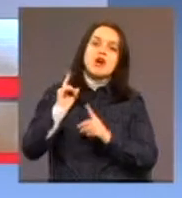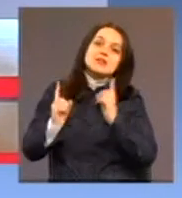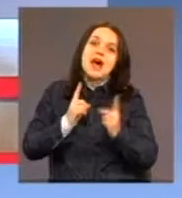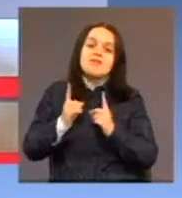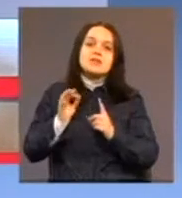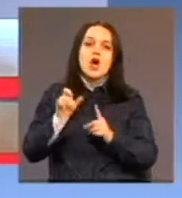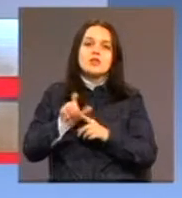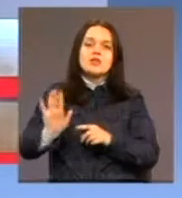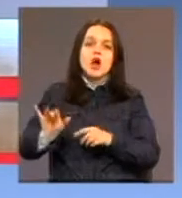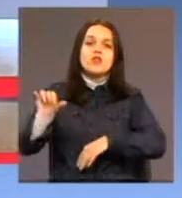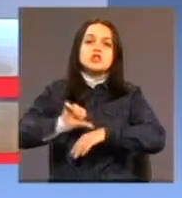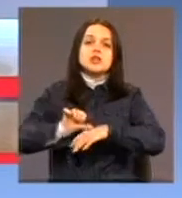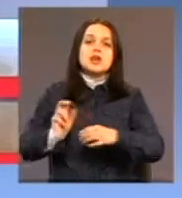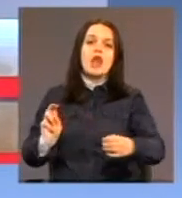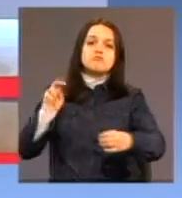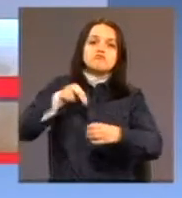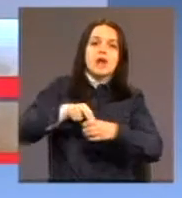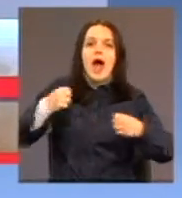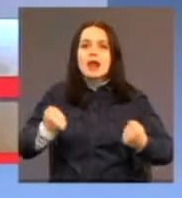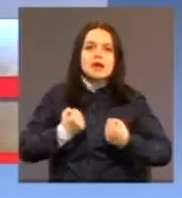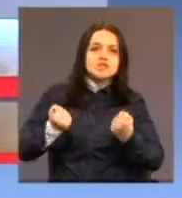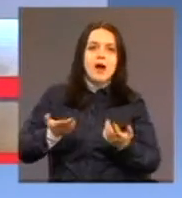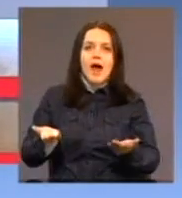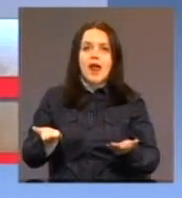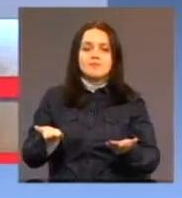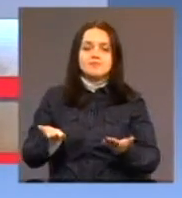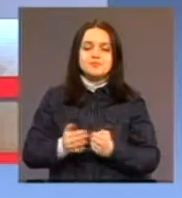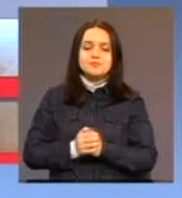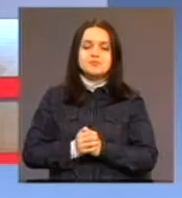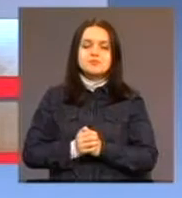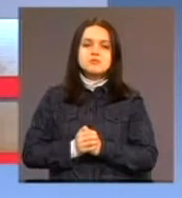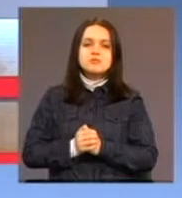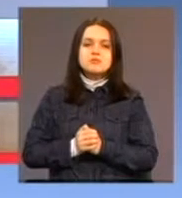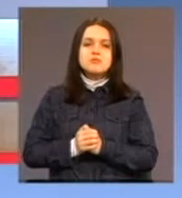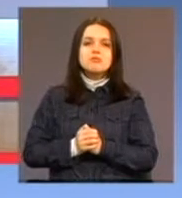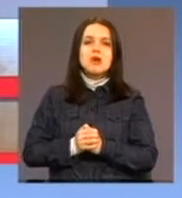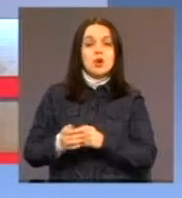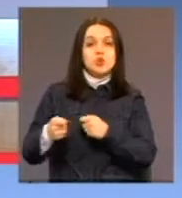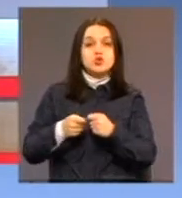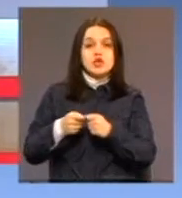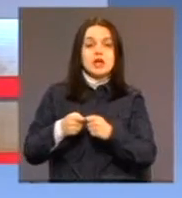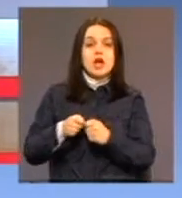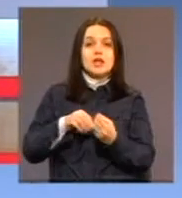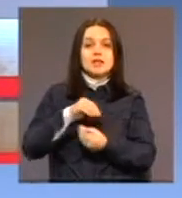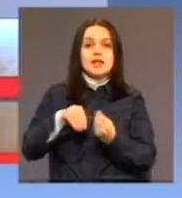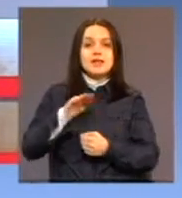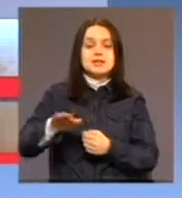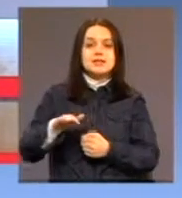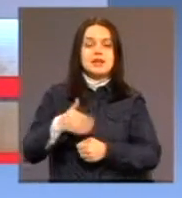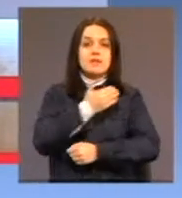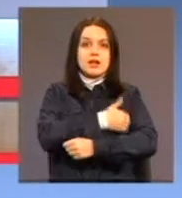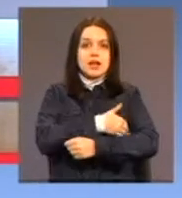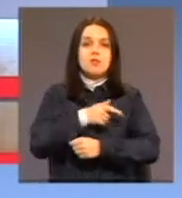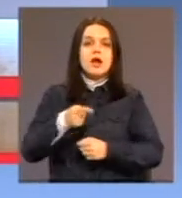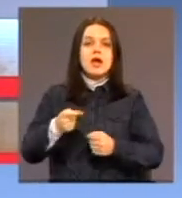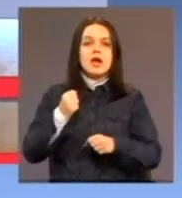dakle, socijalnog angažmana. U tom kontekstu, dakle, udruženja roditelja djece s poslanih potrebama igraju za veoma značajnu ulogu za